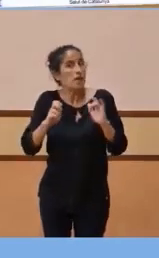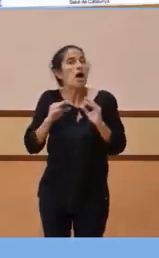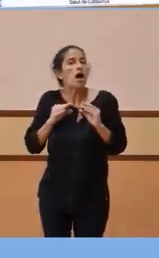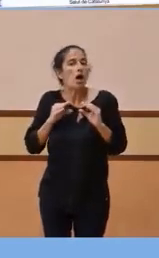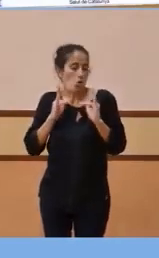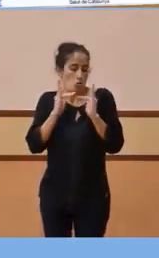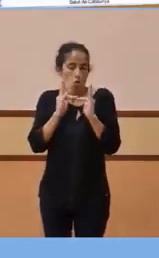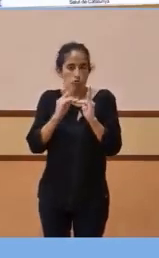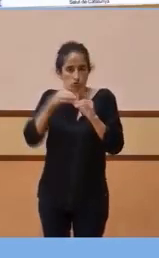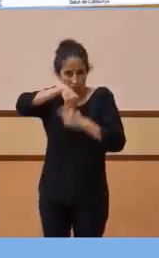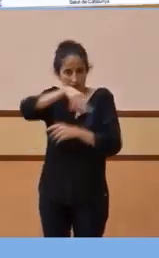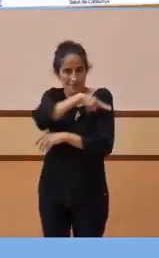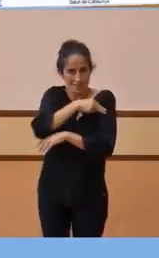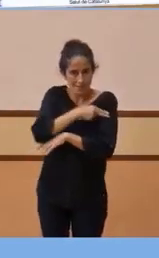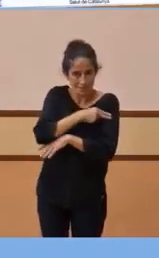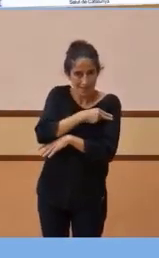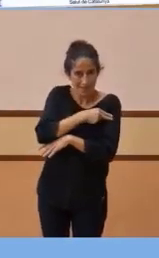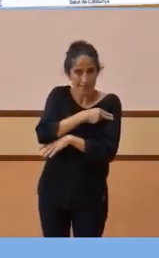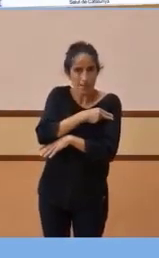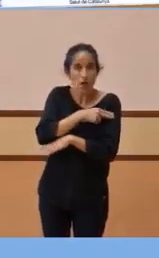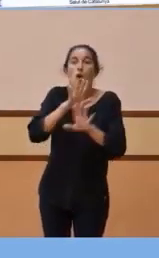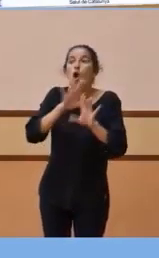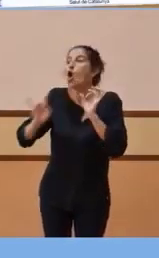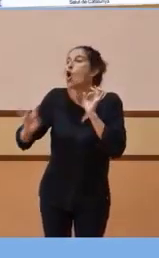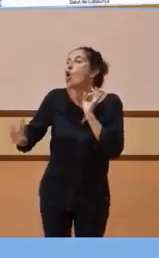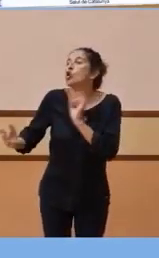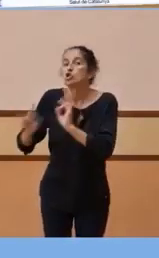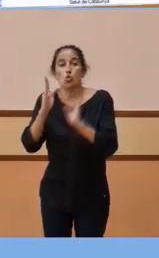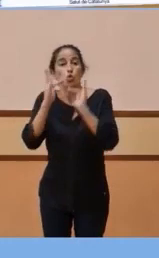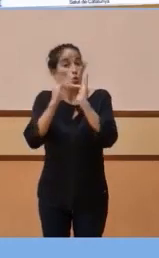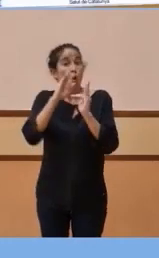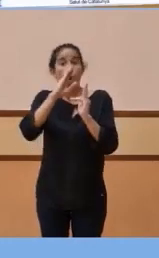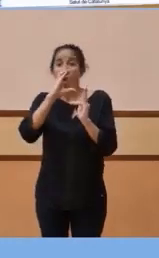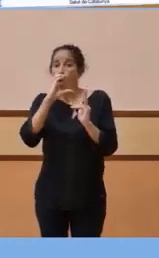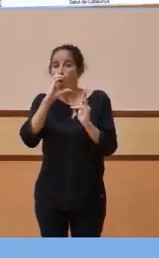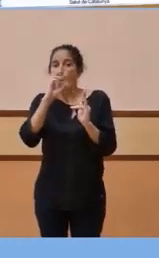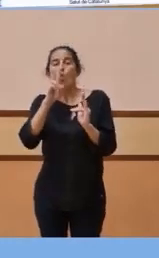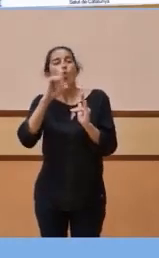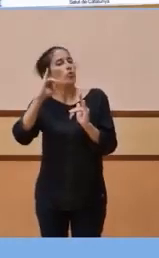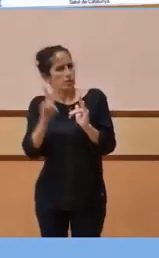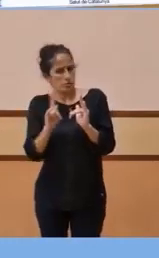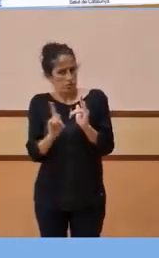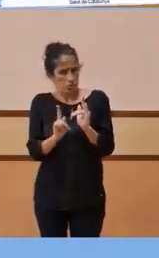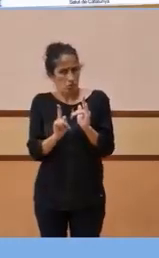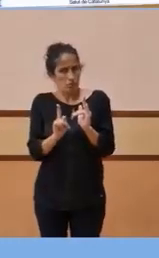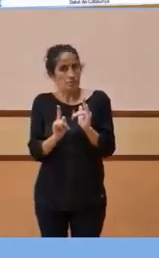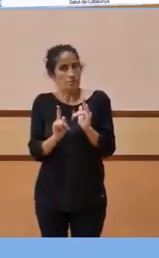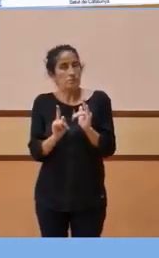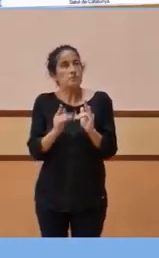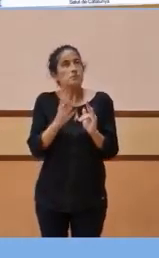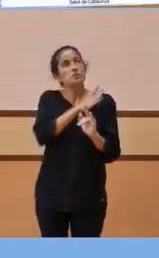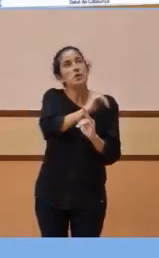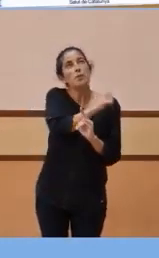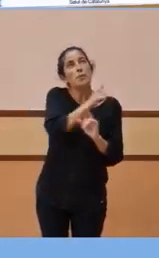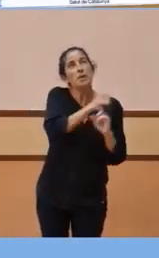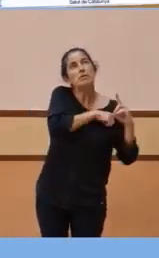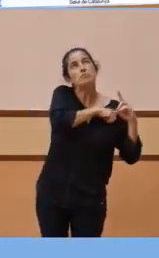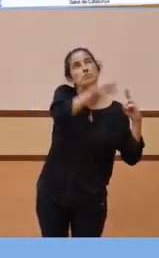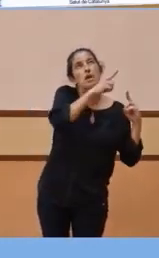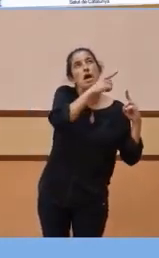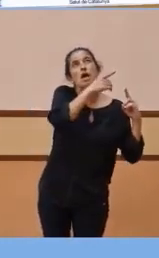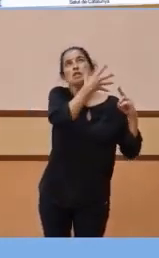convencional. No així, per sort, en el consum de llit de crític. En els llits de crític, vam arribar a haver de disposar de 53